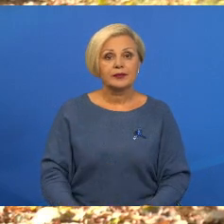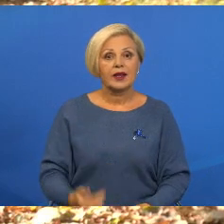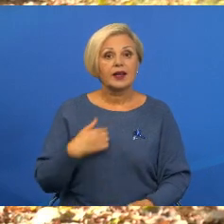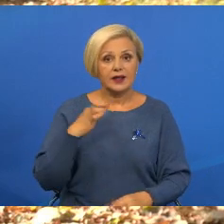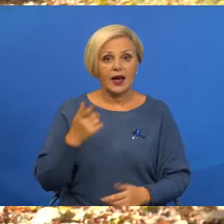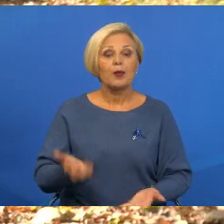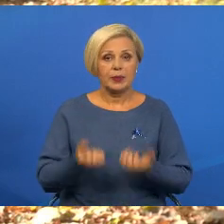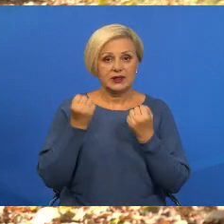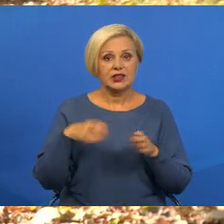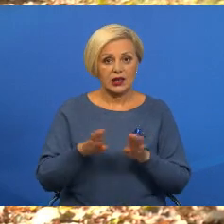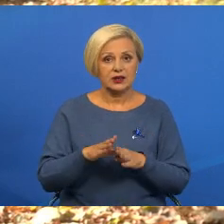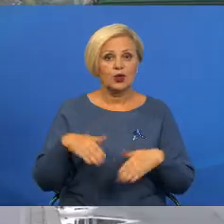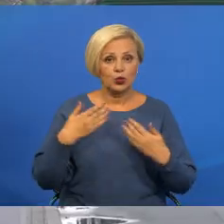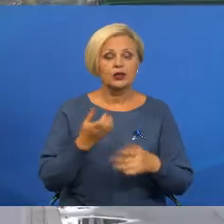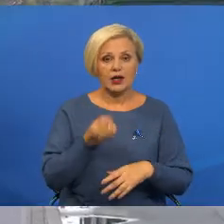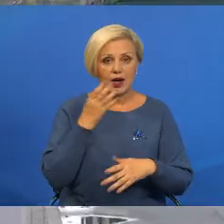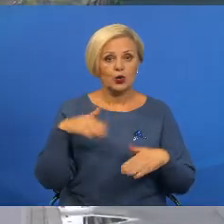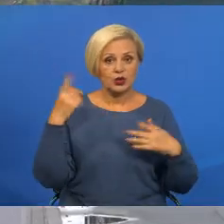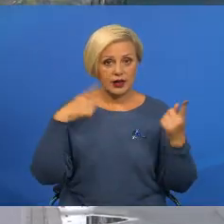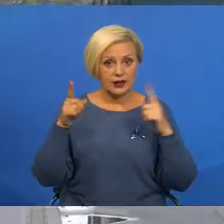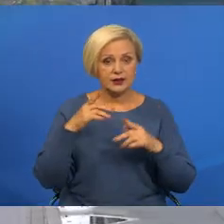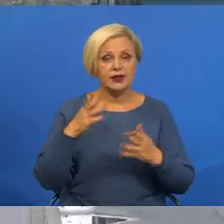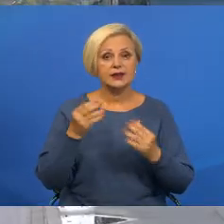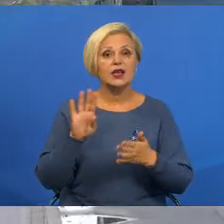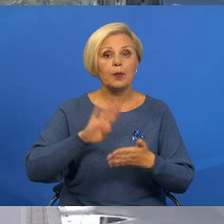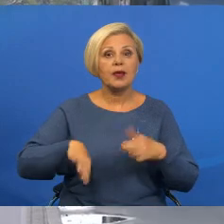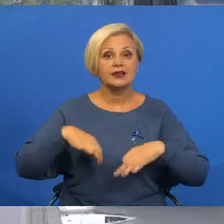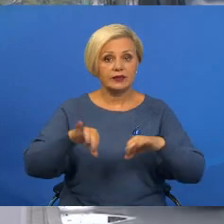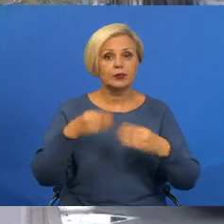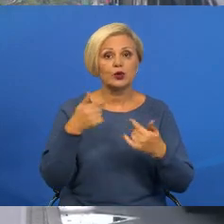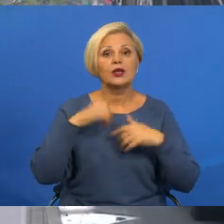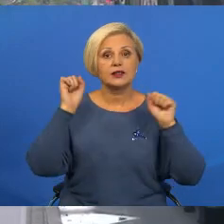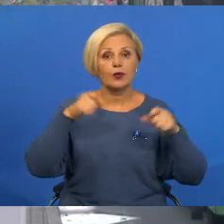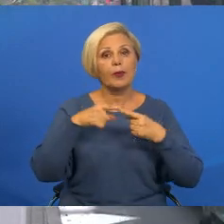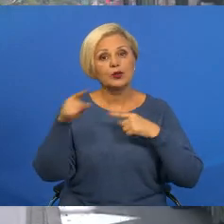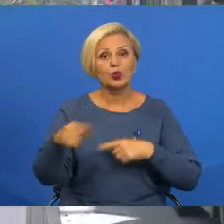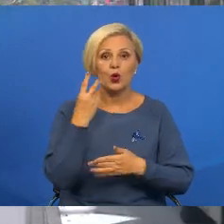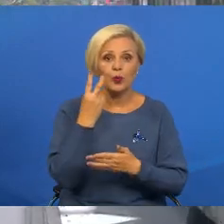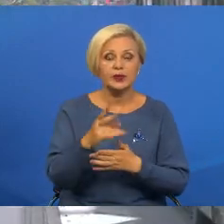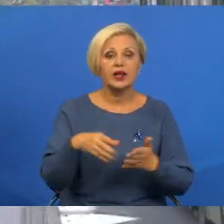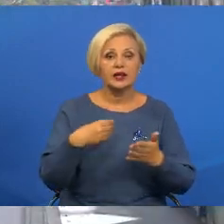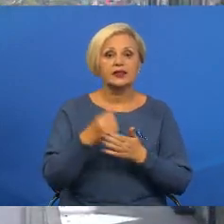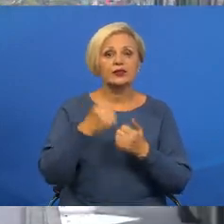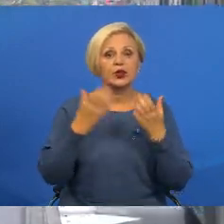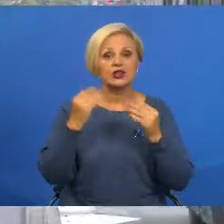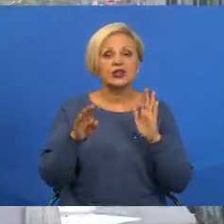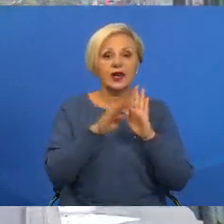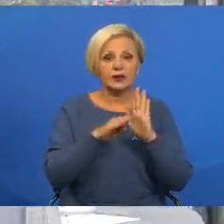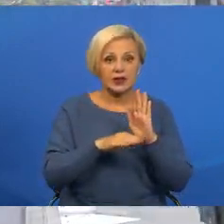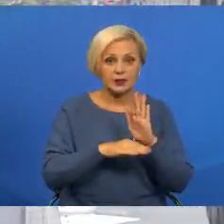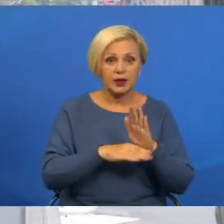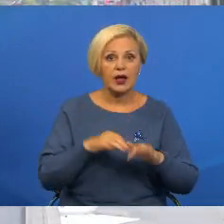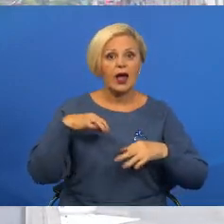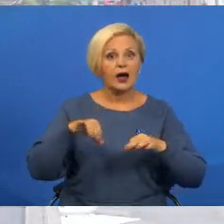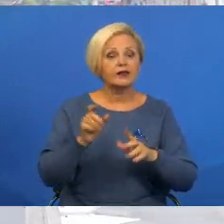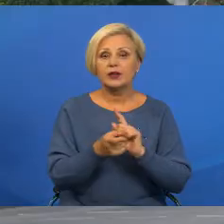я бы поддержал такую идею. Это хорошая идея. День без автомобиля даёт нам махчимость по-иншему поглядеть на свой штадион и распорадок. Автомобиль